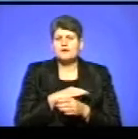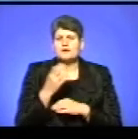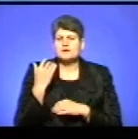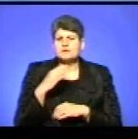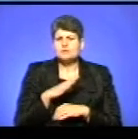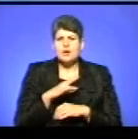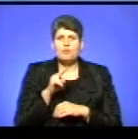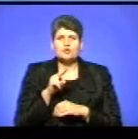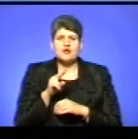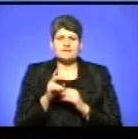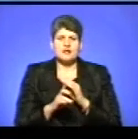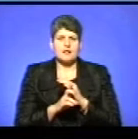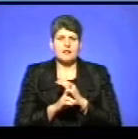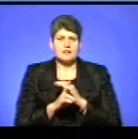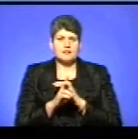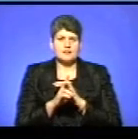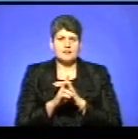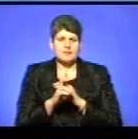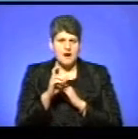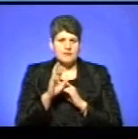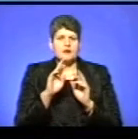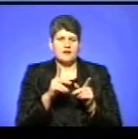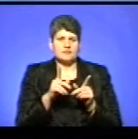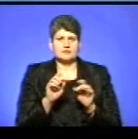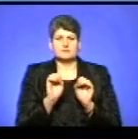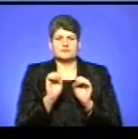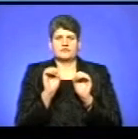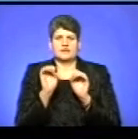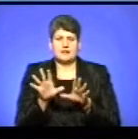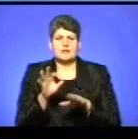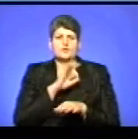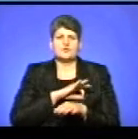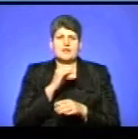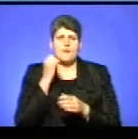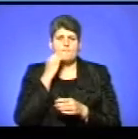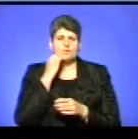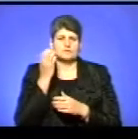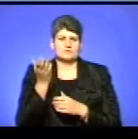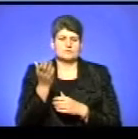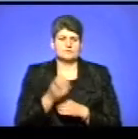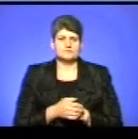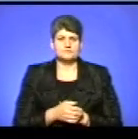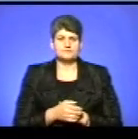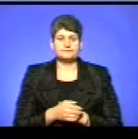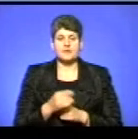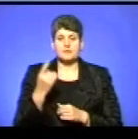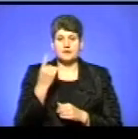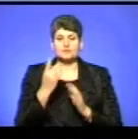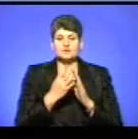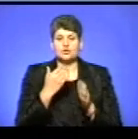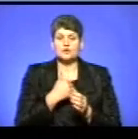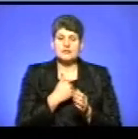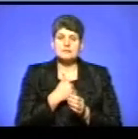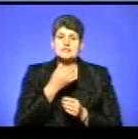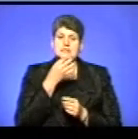Почаївська лавра? Як, зокрема, вона переходила до користування Московського патріархату? Ну, перш за все, я хотіла б